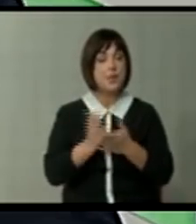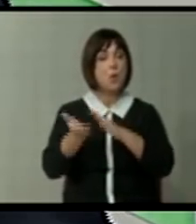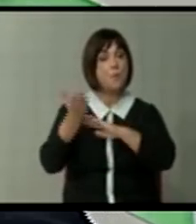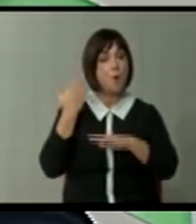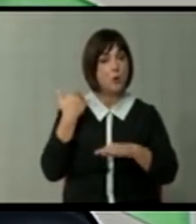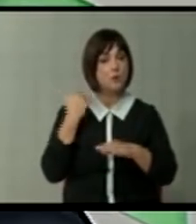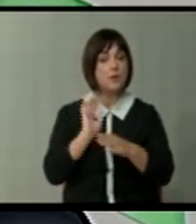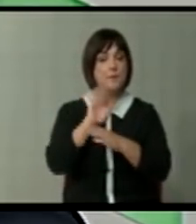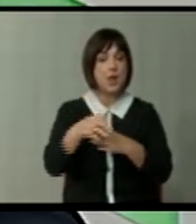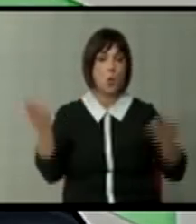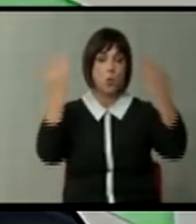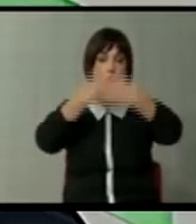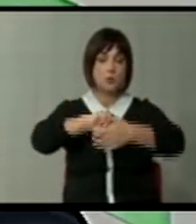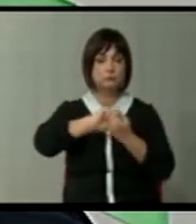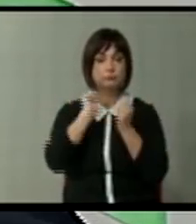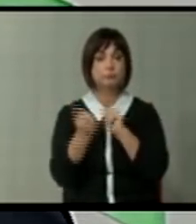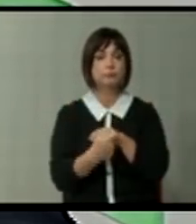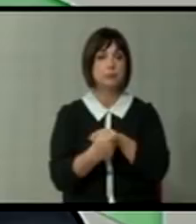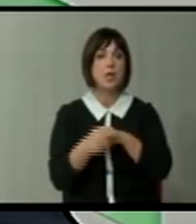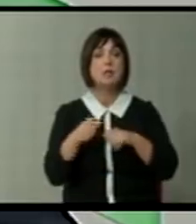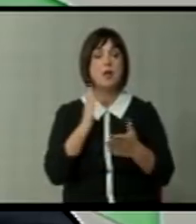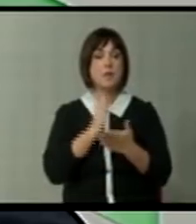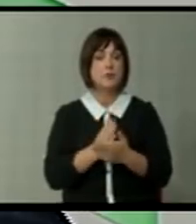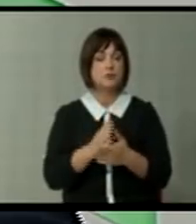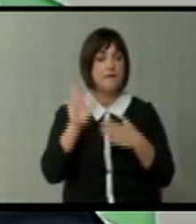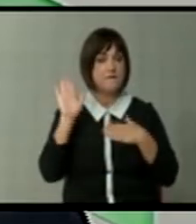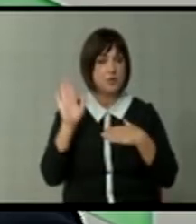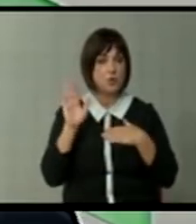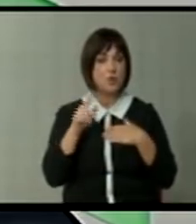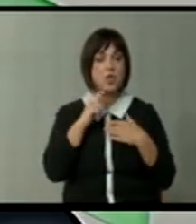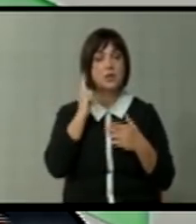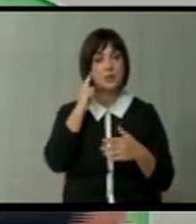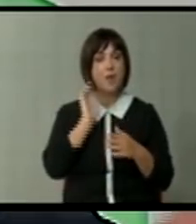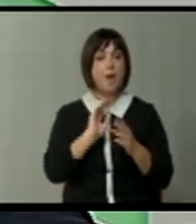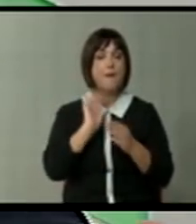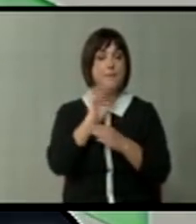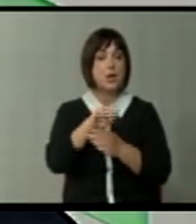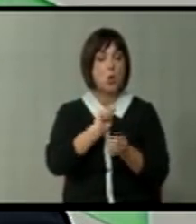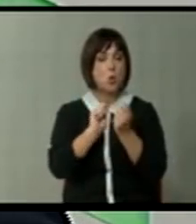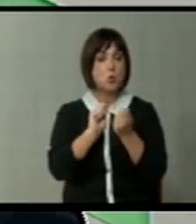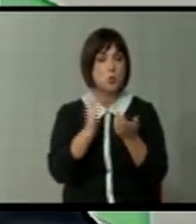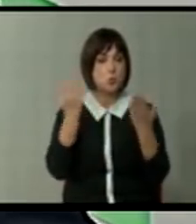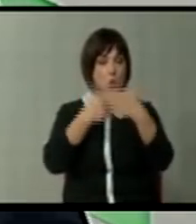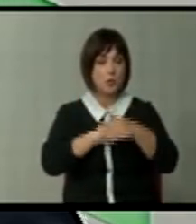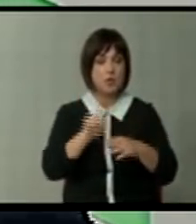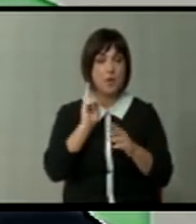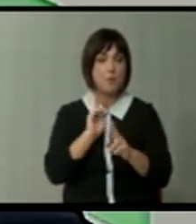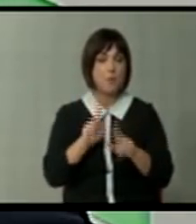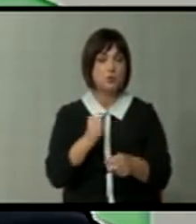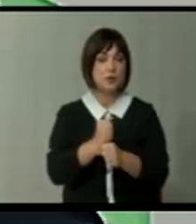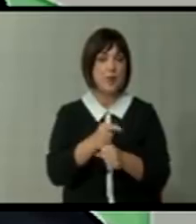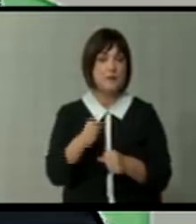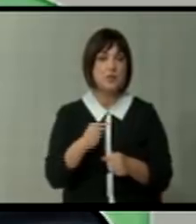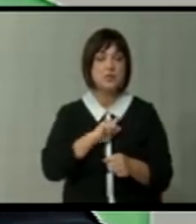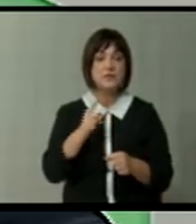преку ноки ќе биде сменето. Такво беше ветувањето, се разбира дека вие преку ноки не можете да правите такви работи, но не се виде